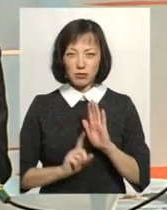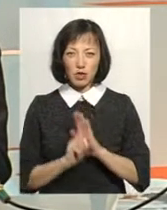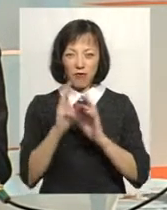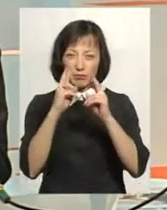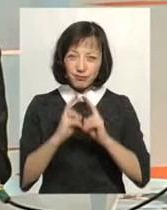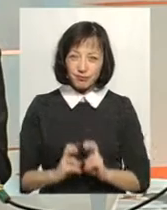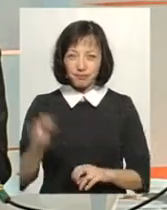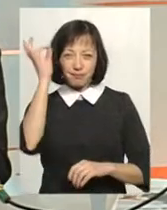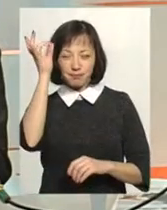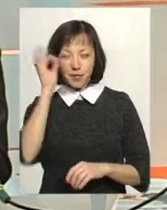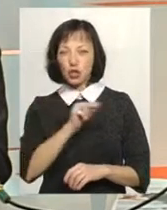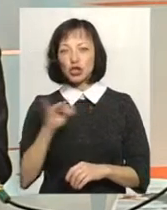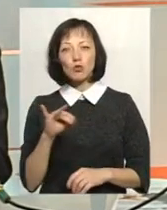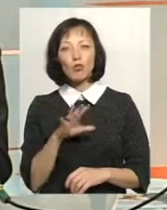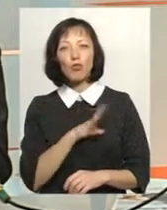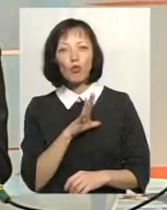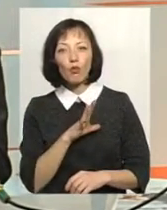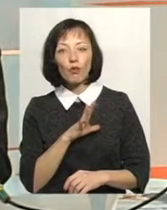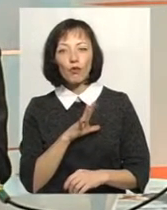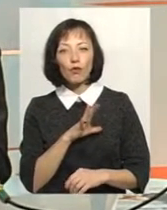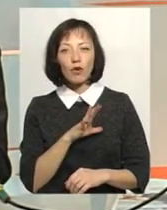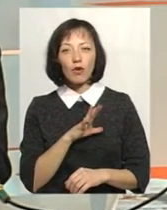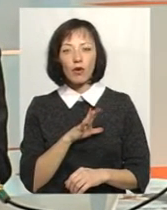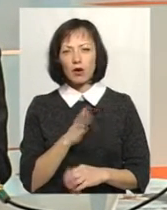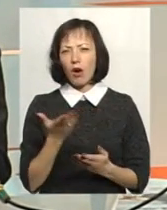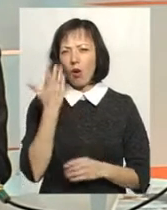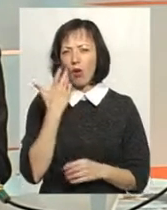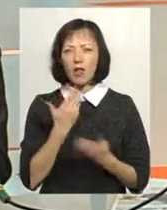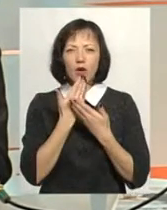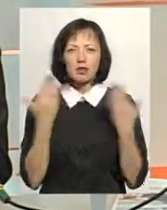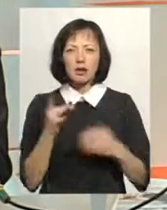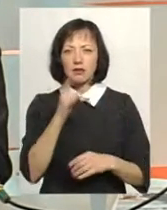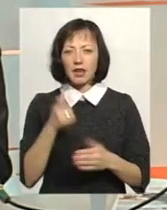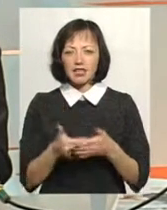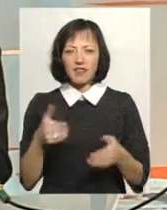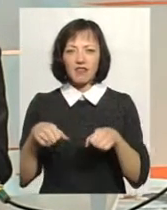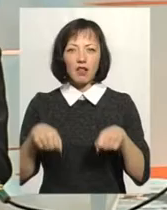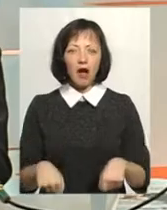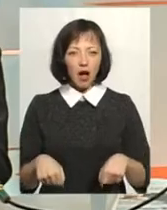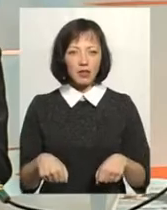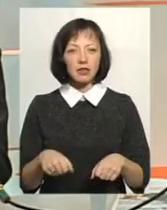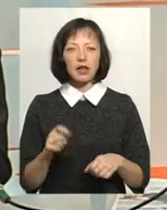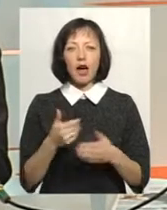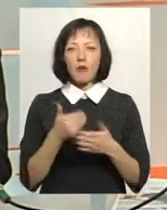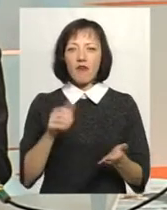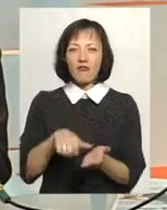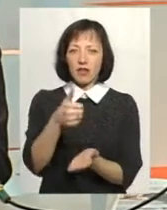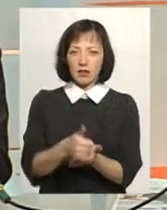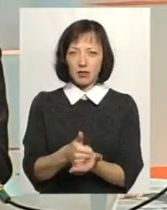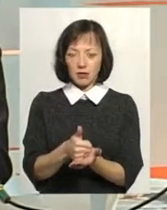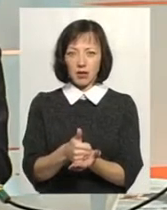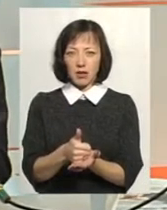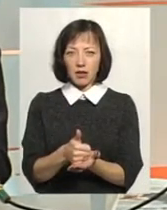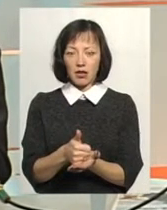аналізувати і пригадувати, чи був, коли останній раз взагалі від влади, від влади або від очільника влади,